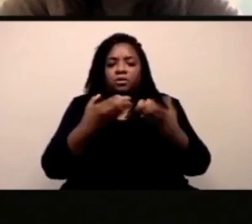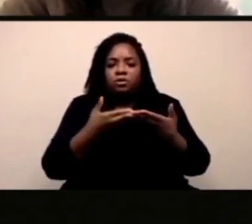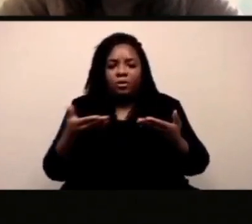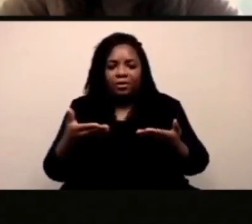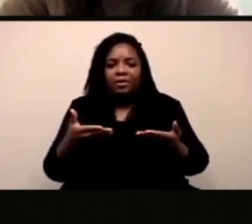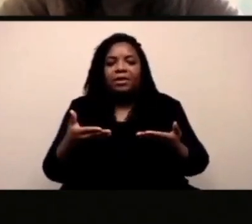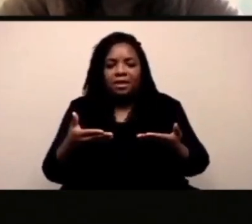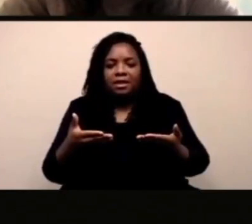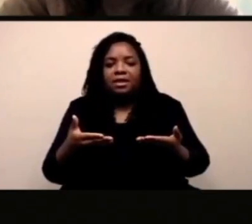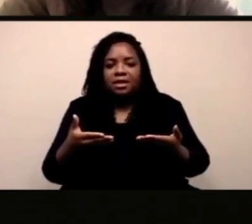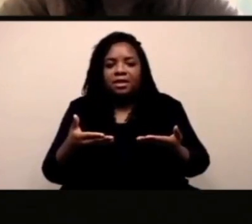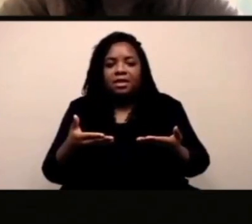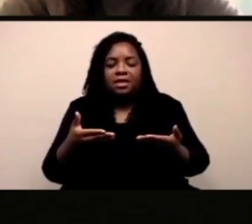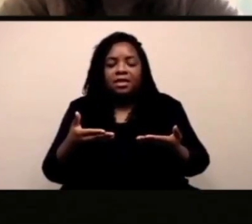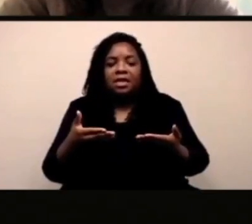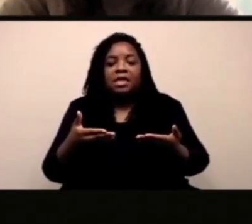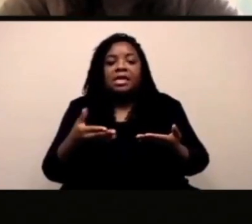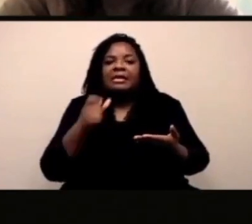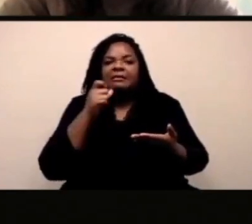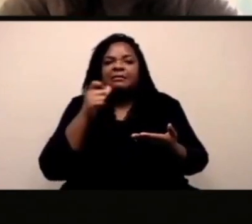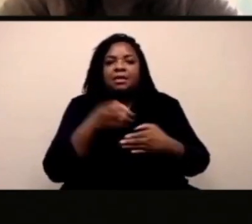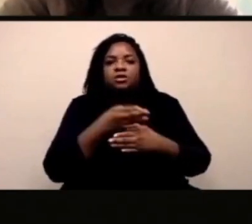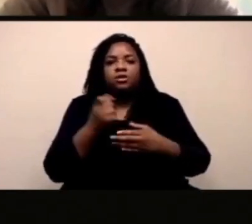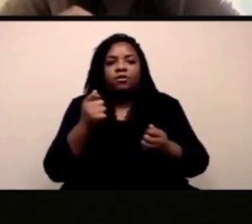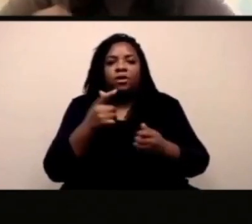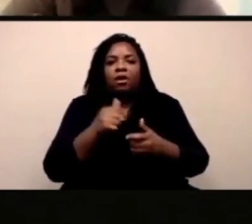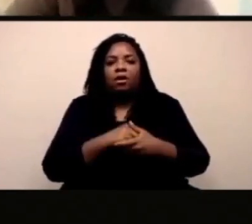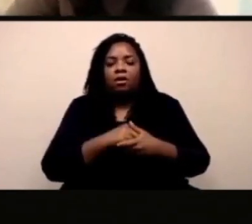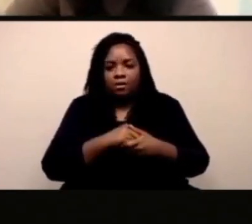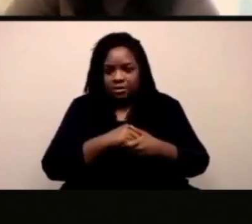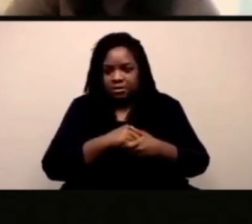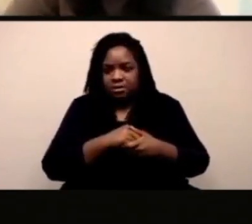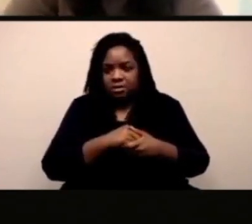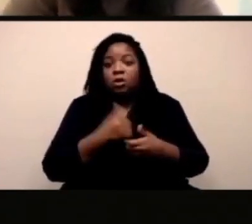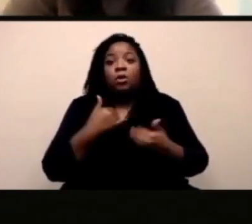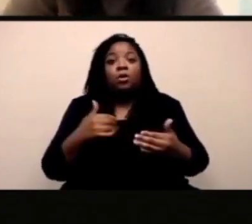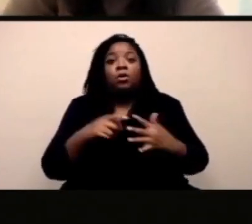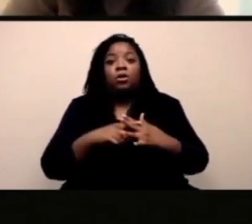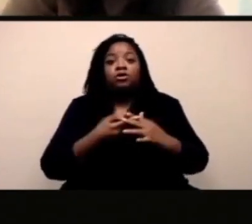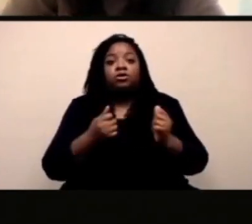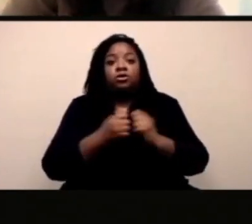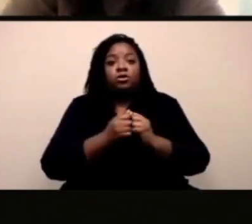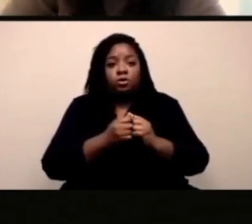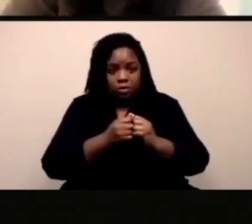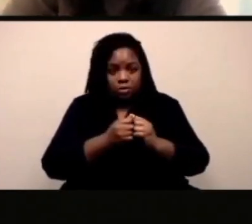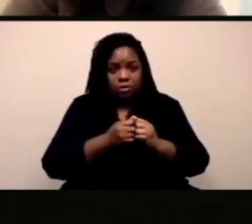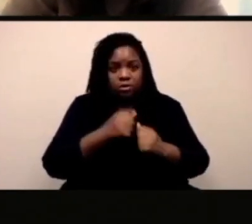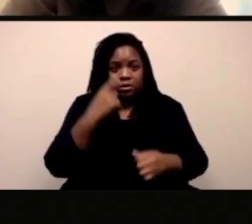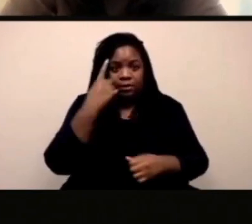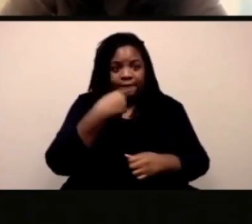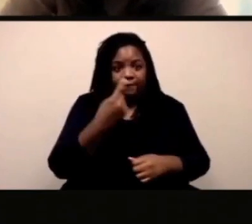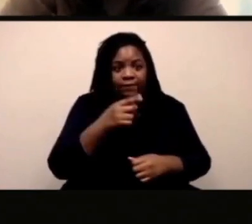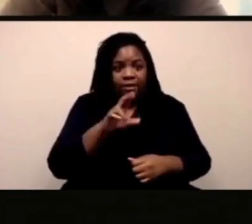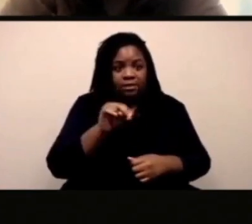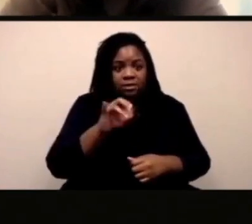Esploreremo il lavoro di Scratch Lab, quello che stiamo provando come uno sperimento.